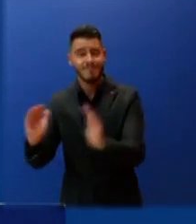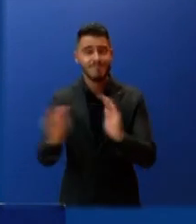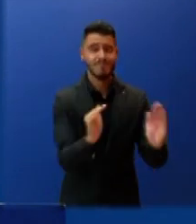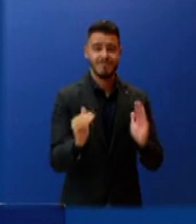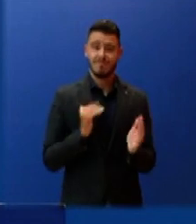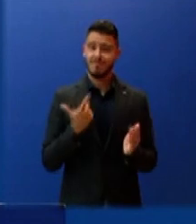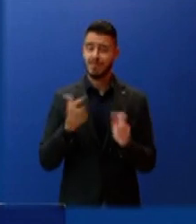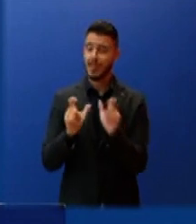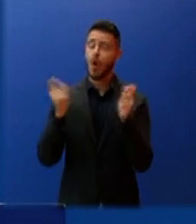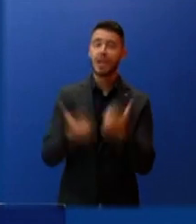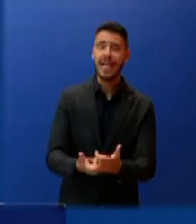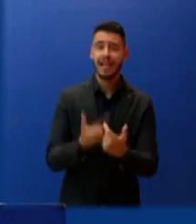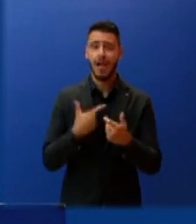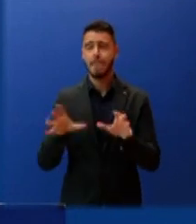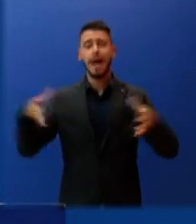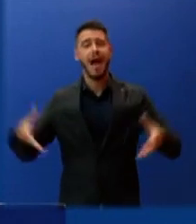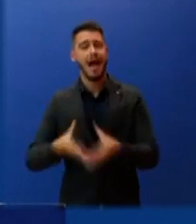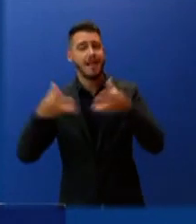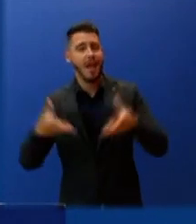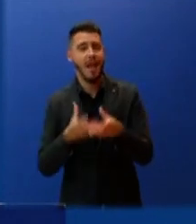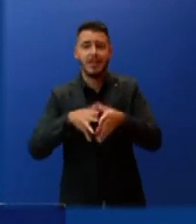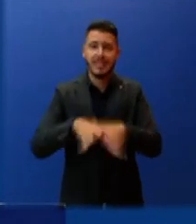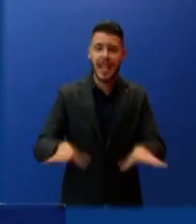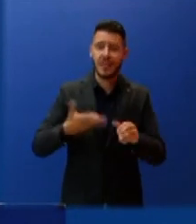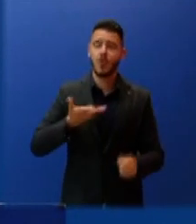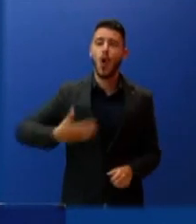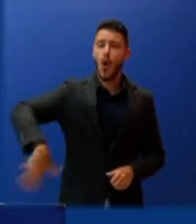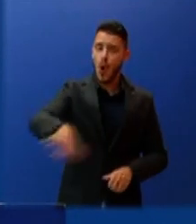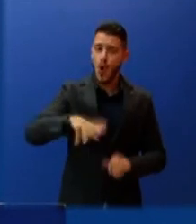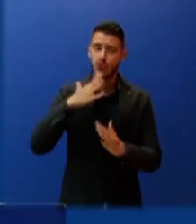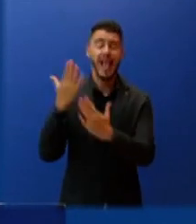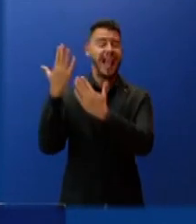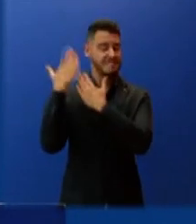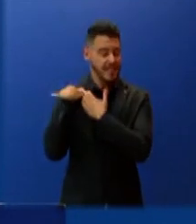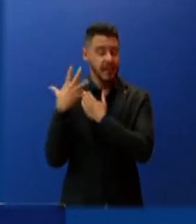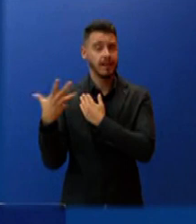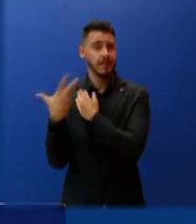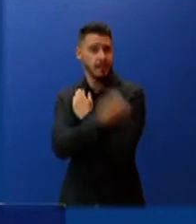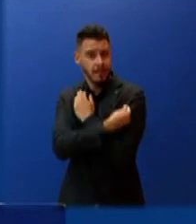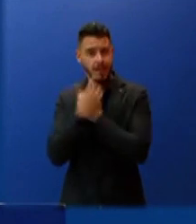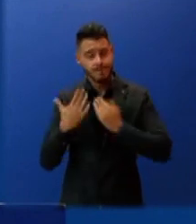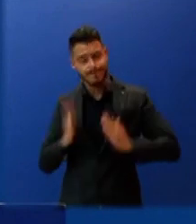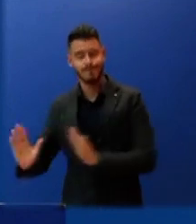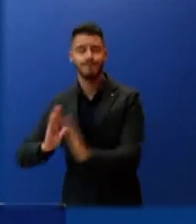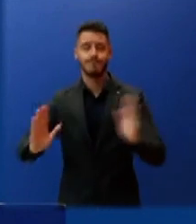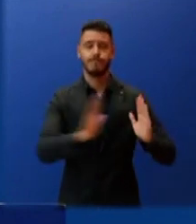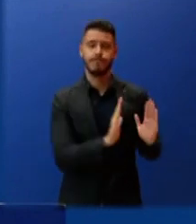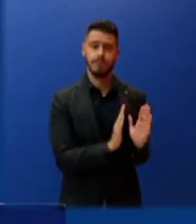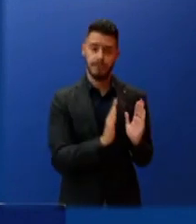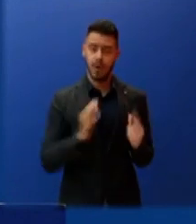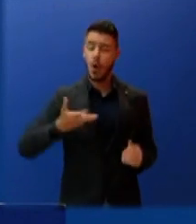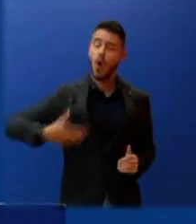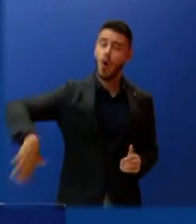της χώρας μας, ταυτίζεται με την προστασία της υγείας μας και γίνεται πράξη με το όπλο του εμβολιασμού. Είναι ώρα συνένωσης